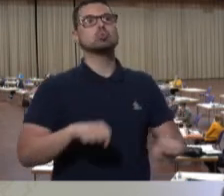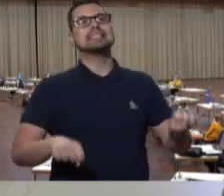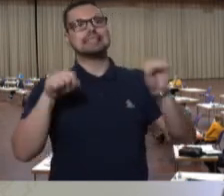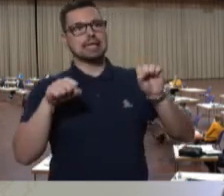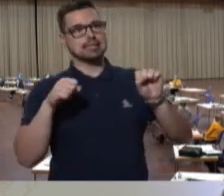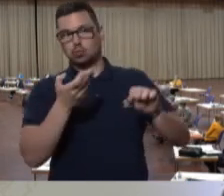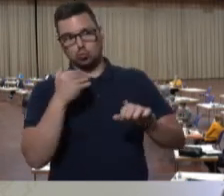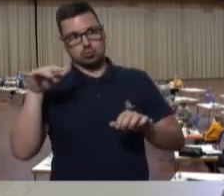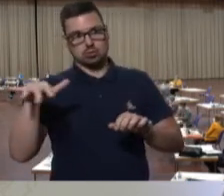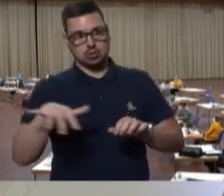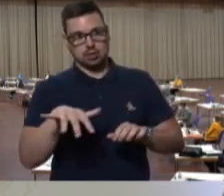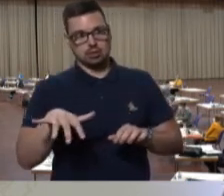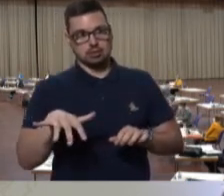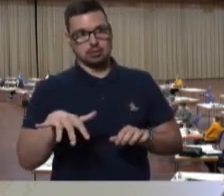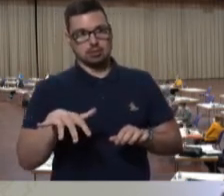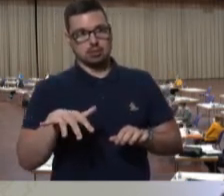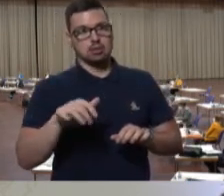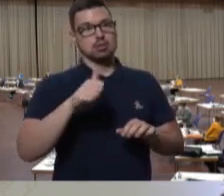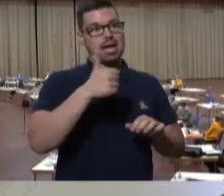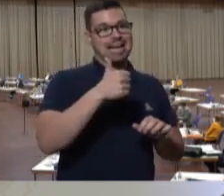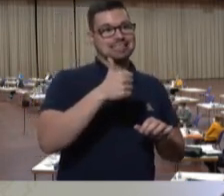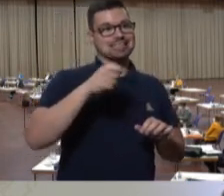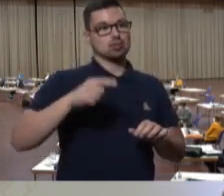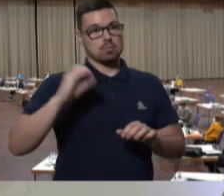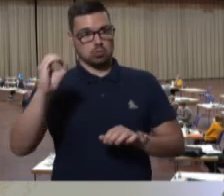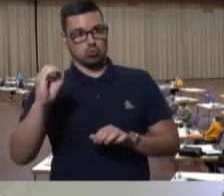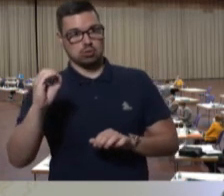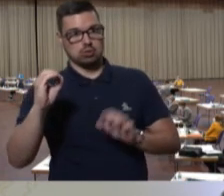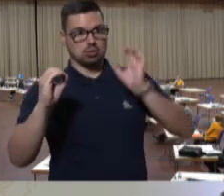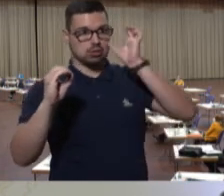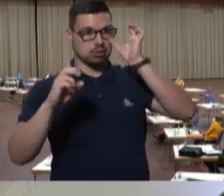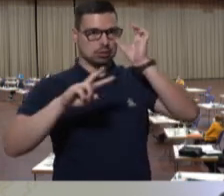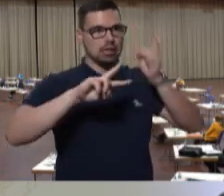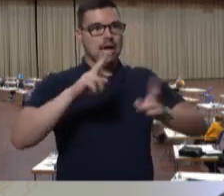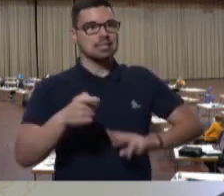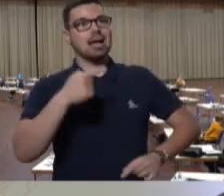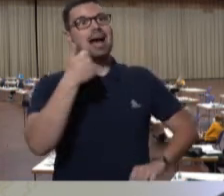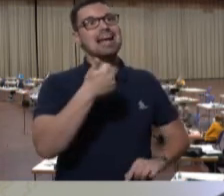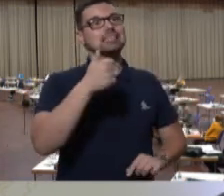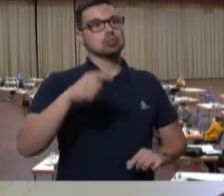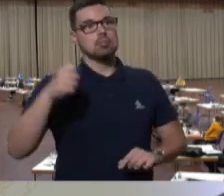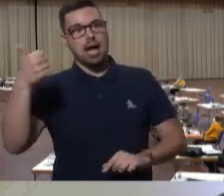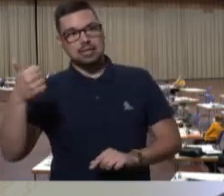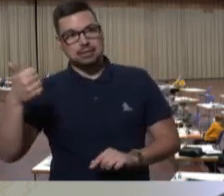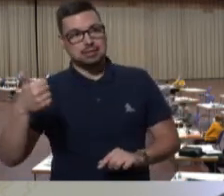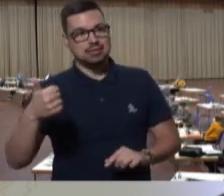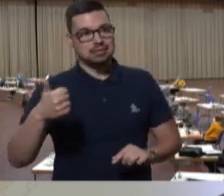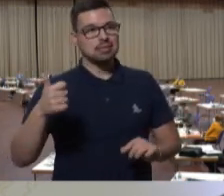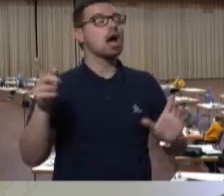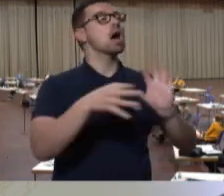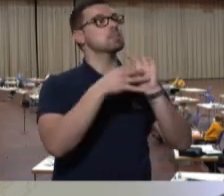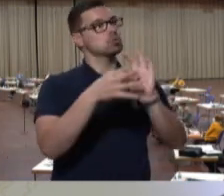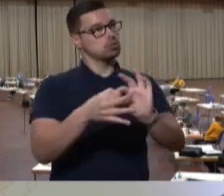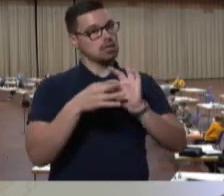für dieses Studienfach bei 1,0 und den anderen bei 1,1. Das hängt allerdings